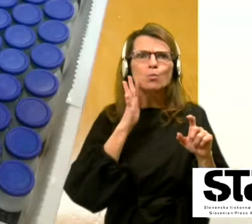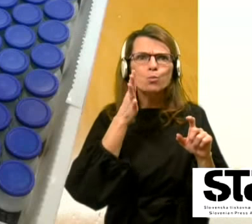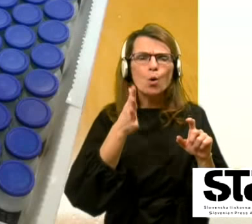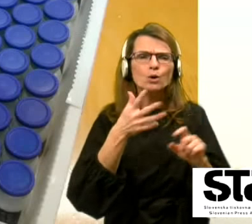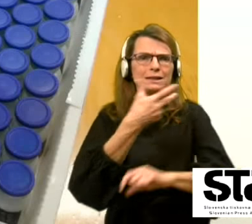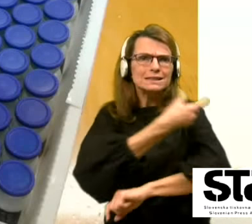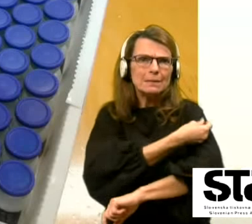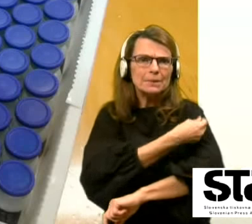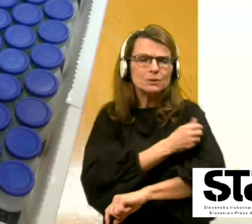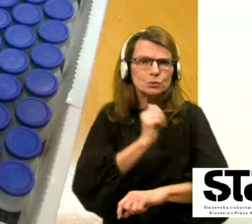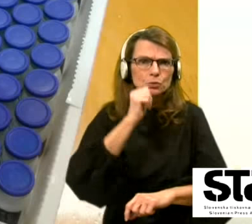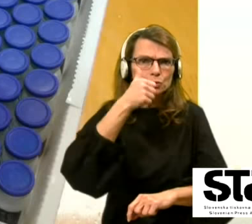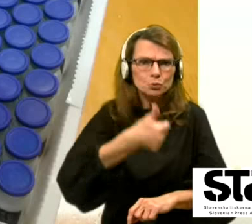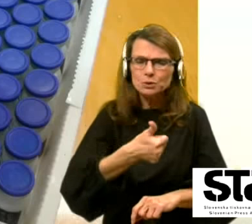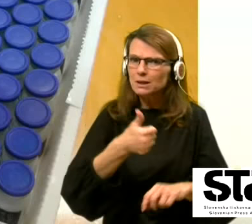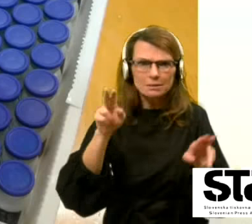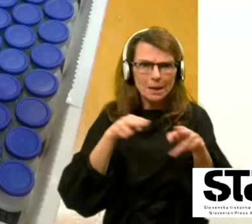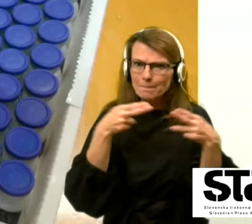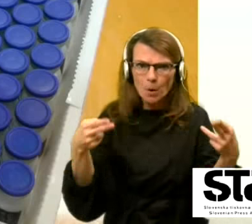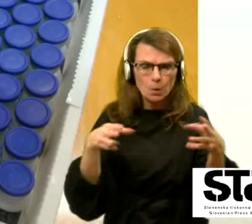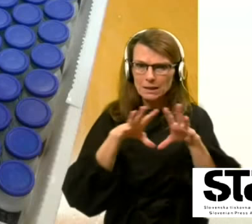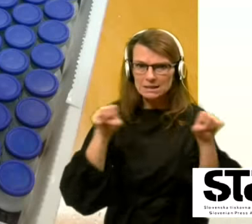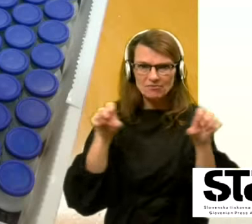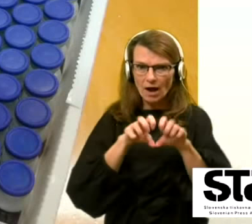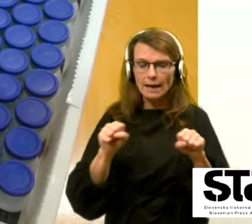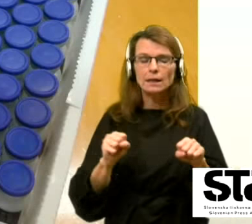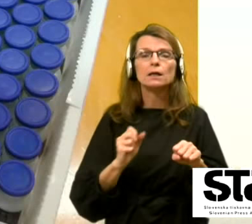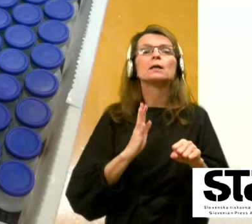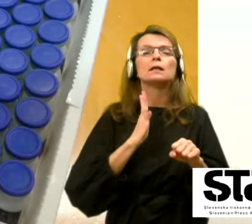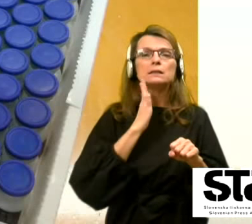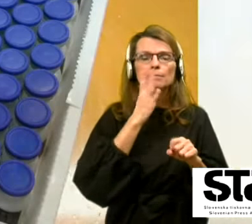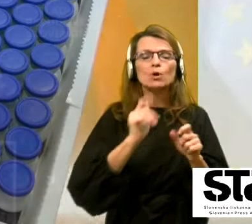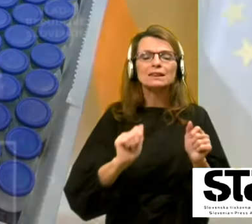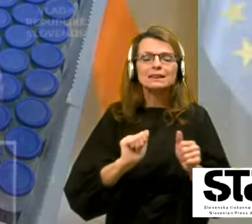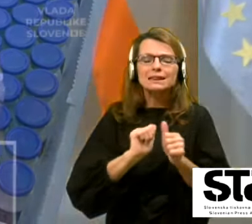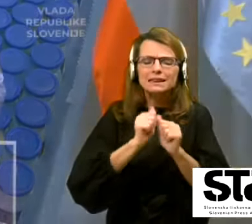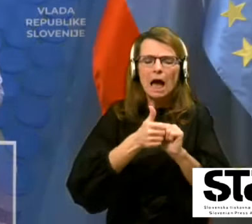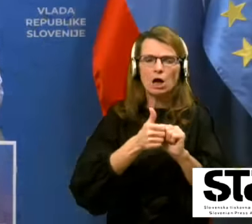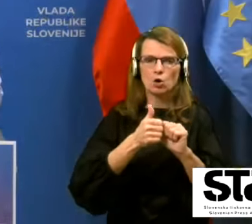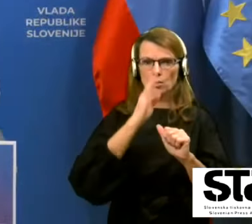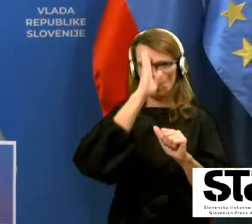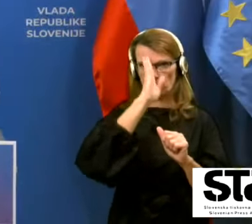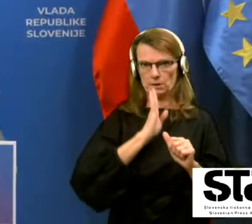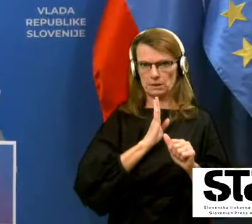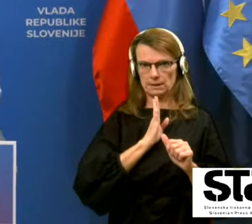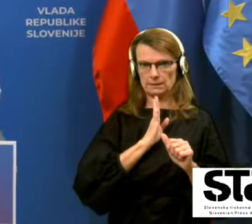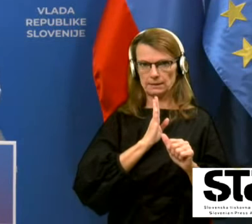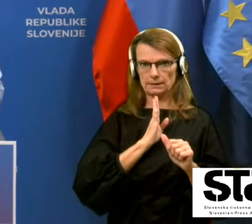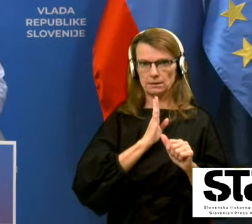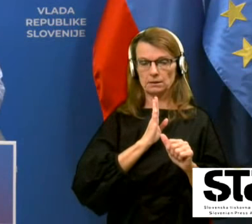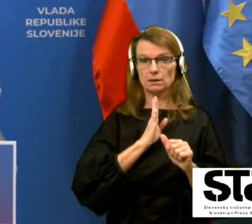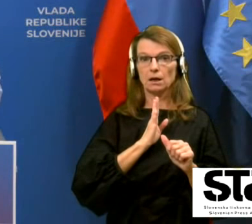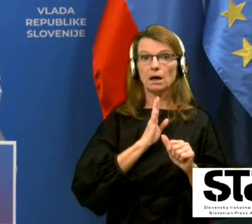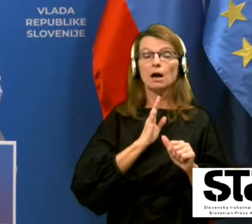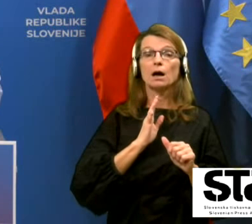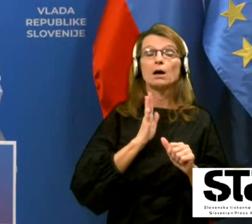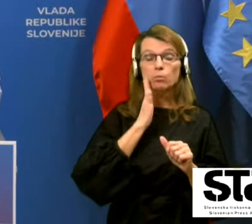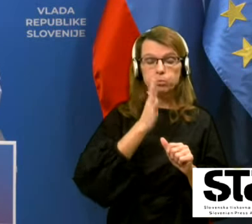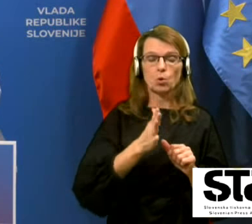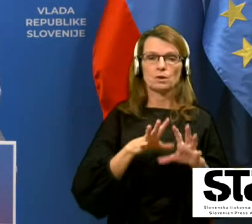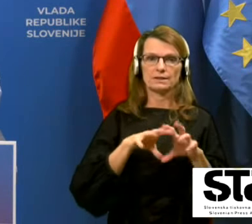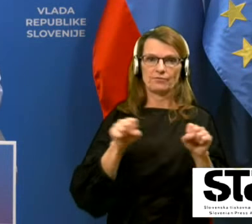cepljenje jutri ne moglo izvesti, se bo izvedlo takoj v ponedeljek, vendar